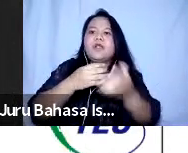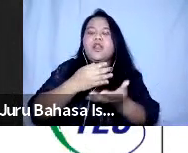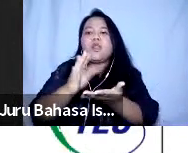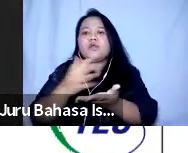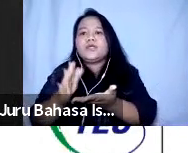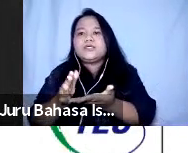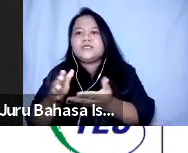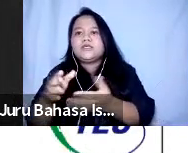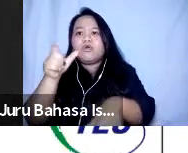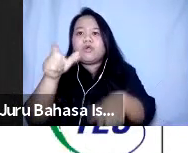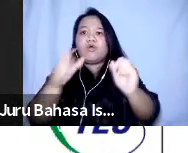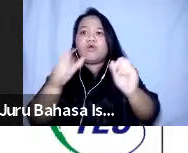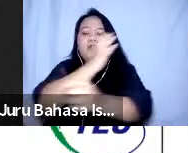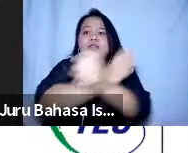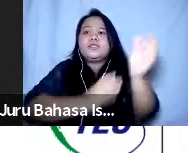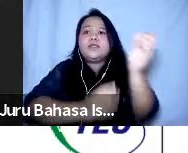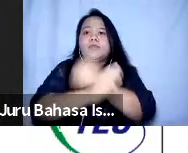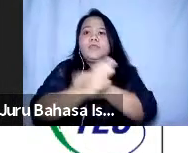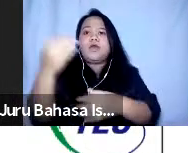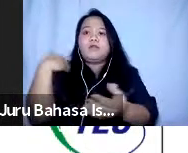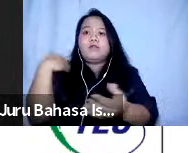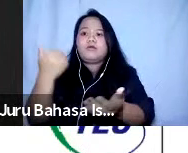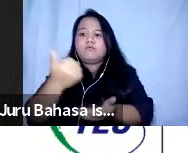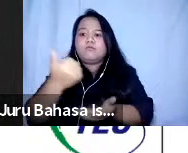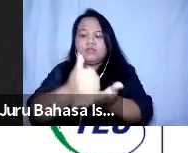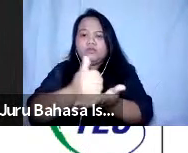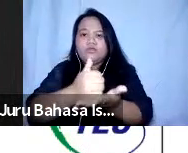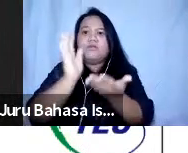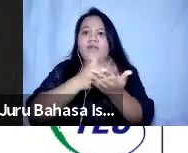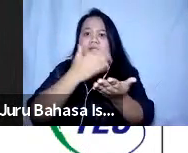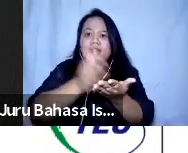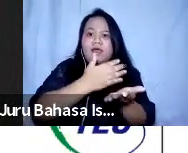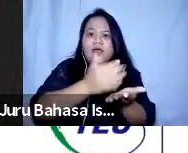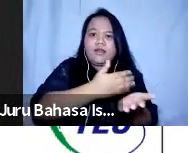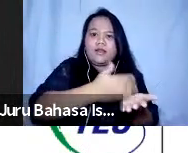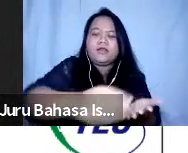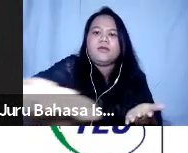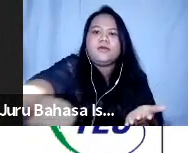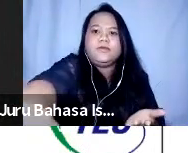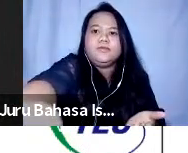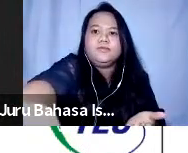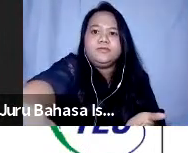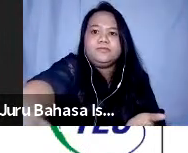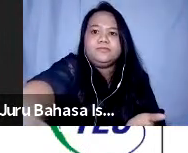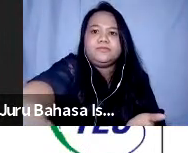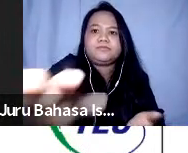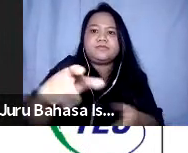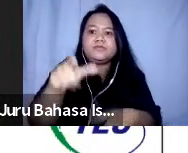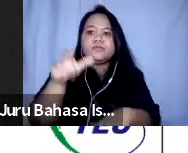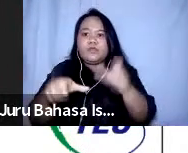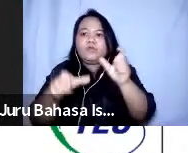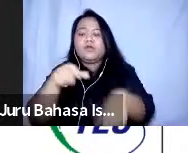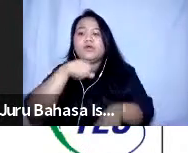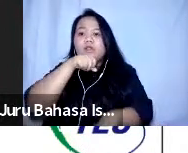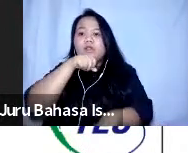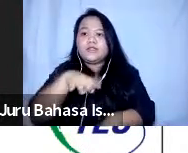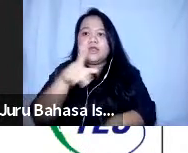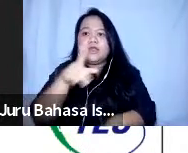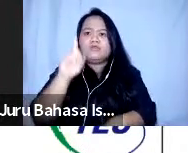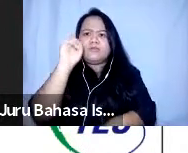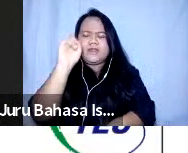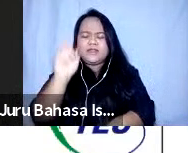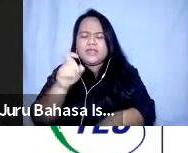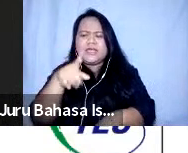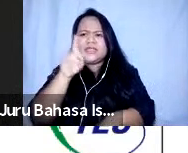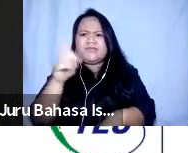tetap bisa membantu dalam pendataan jadi jangan pernah apaikan mereka karena sebetulnya orang lanjut usia juga sangat penting karena mereka punya